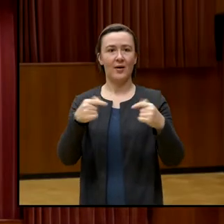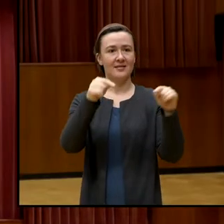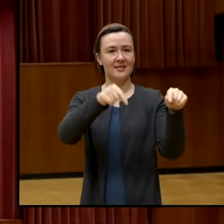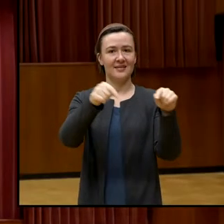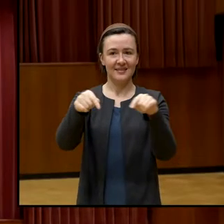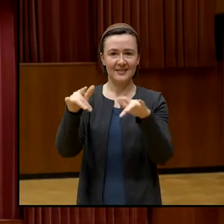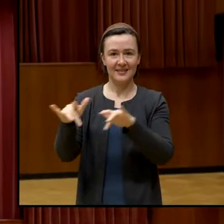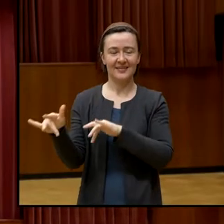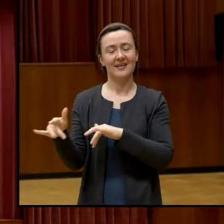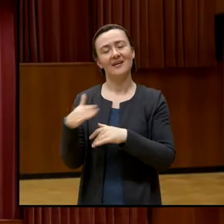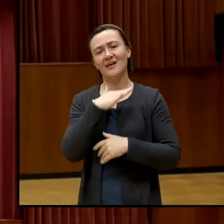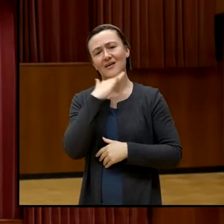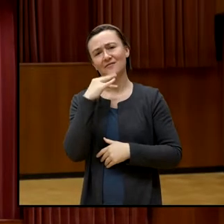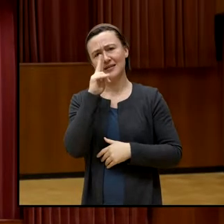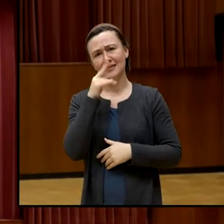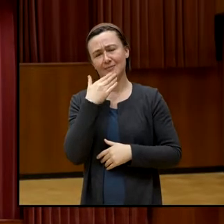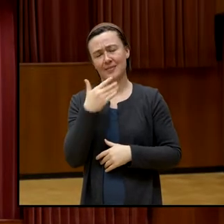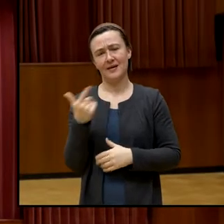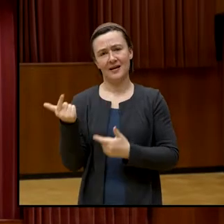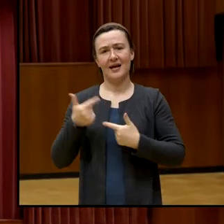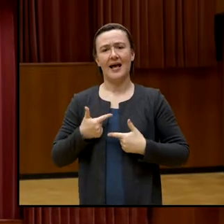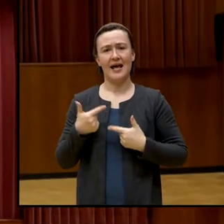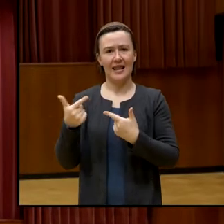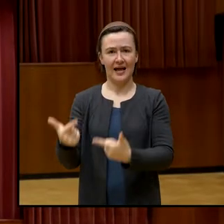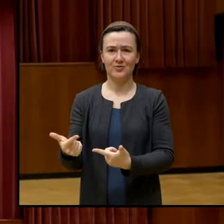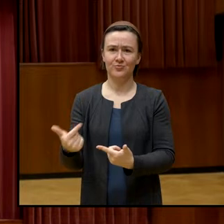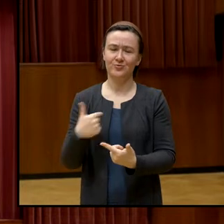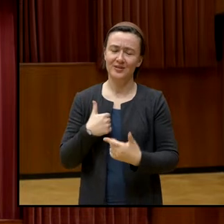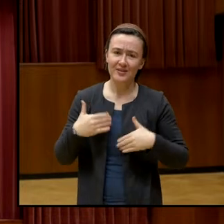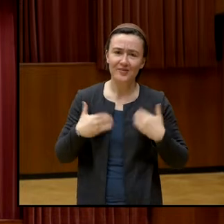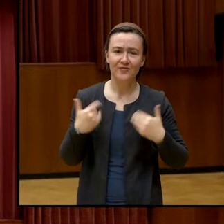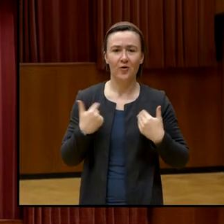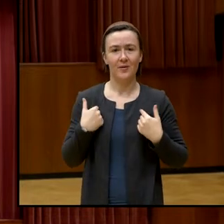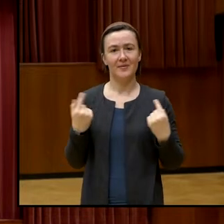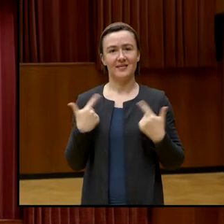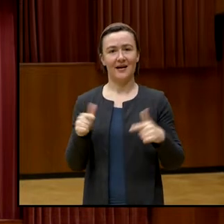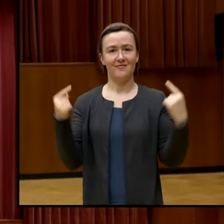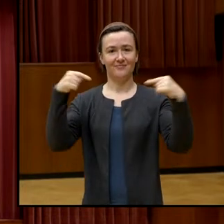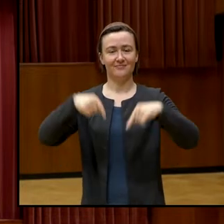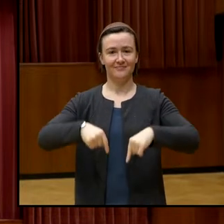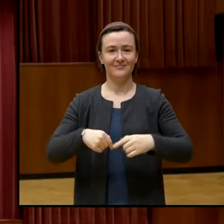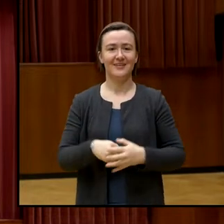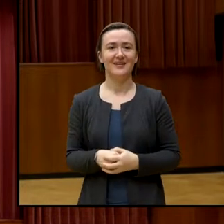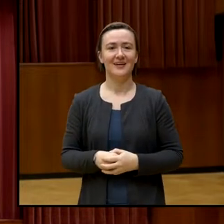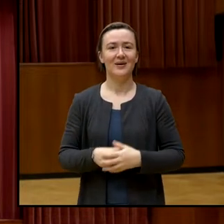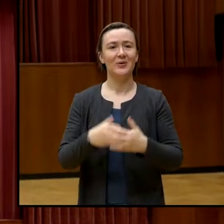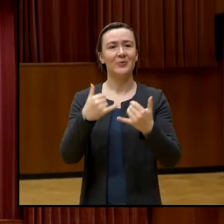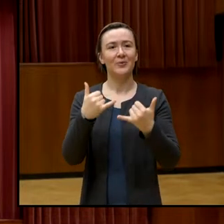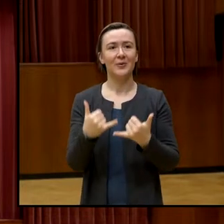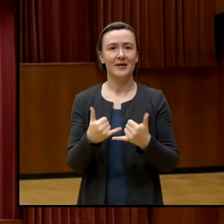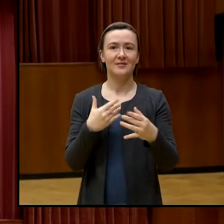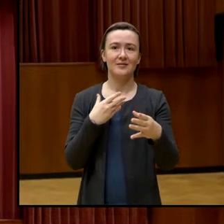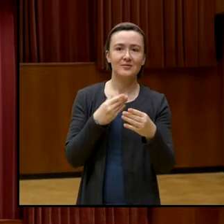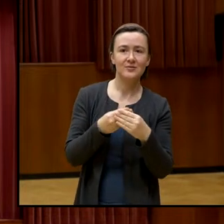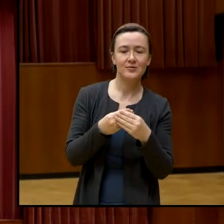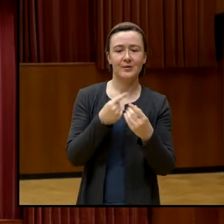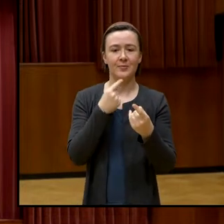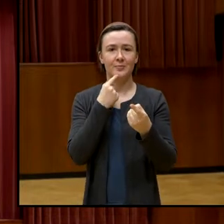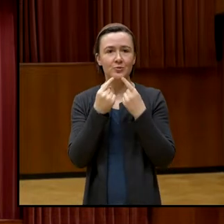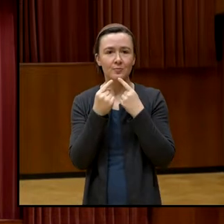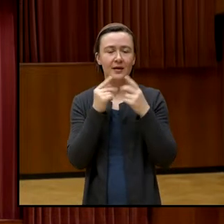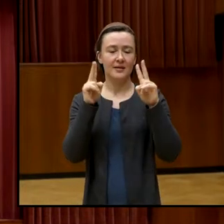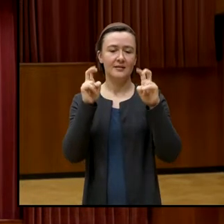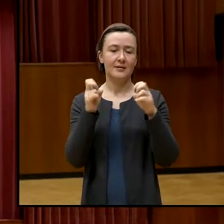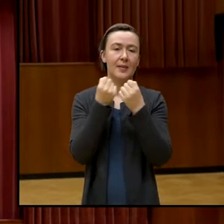Vielen lieben Dank für die Einladung. Ich freue mich sehr, hier sein zu dürfen und mit Ihnen über das Thema Demokratie und